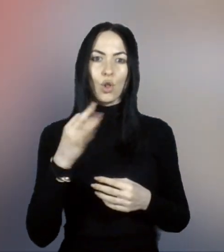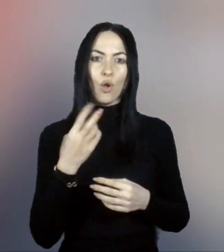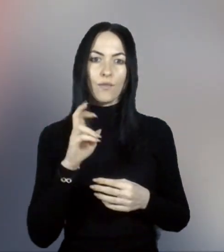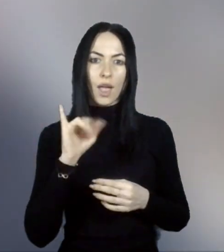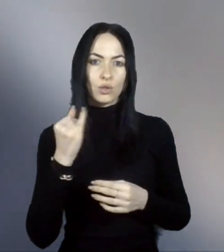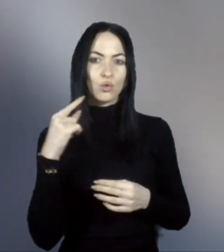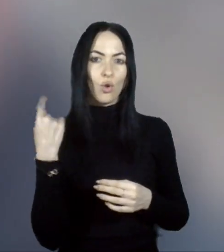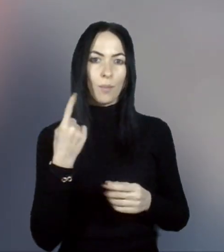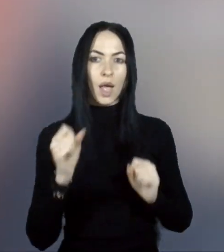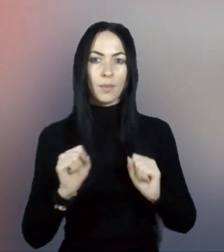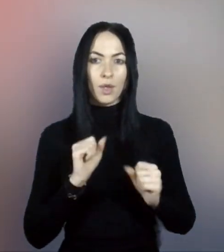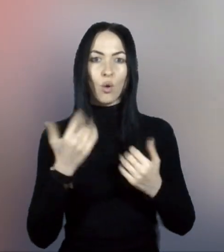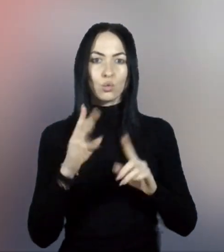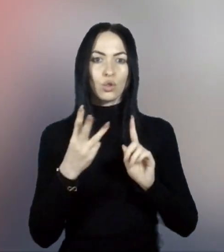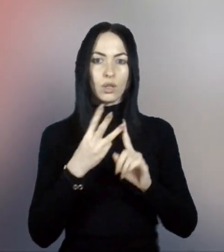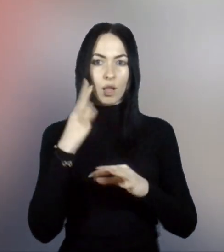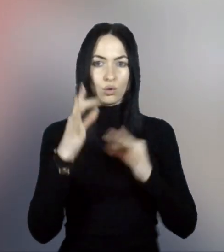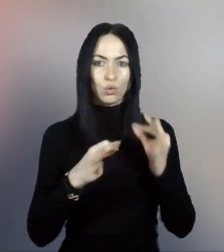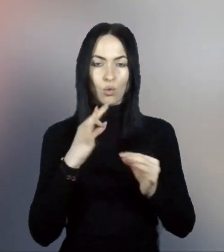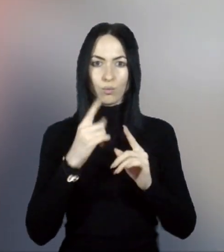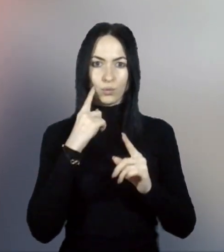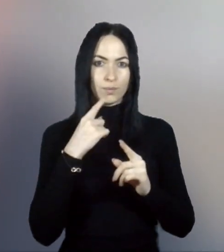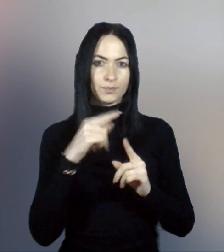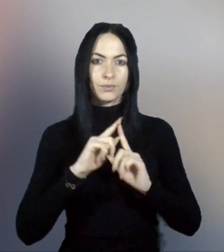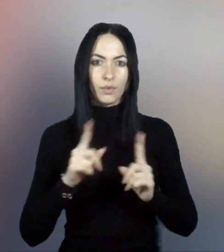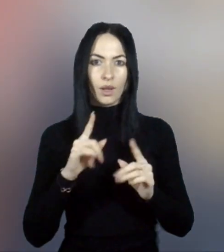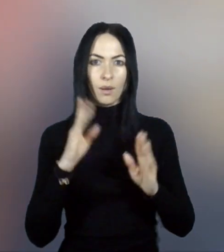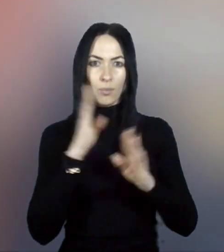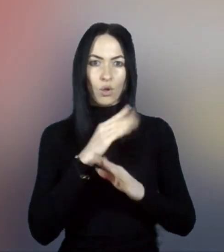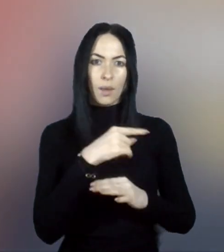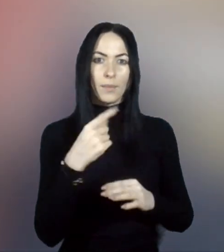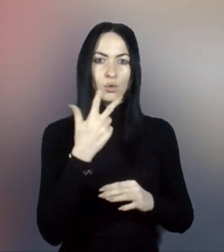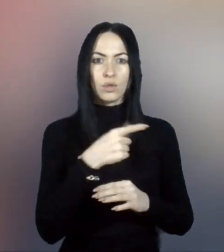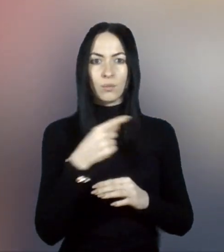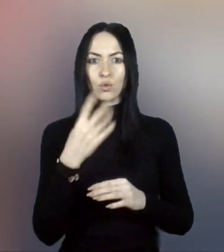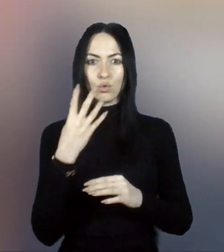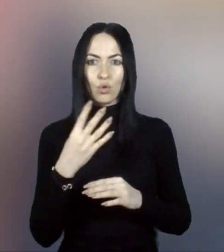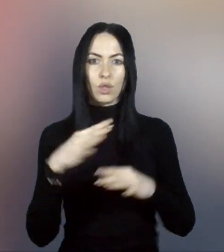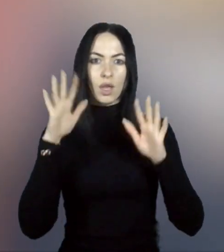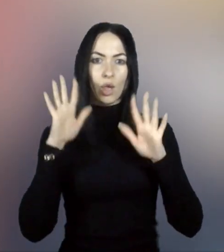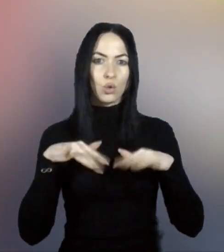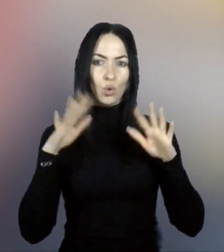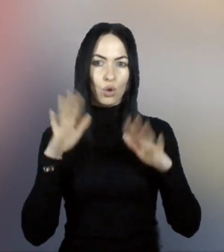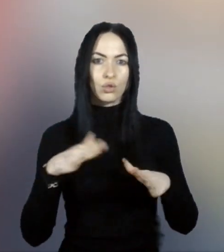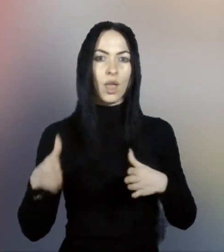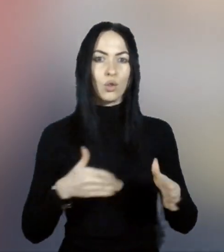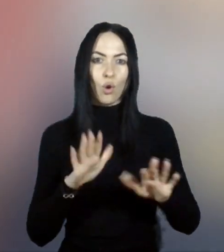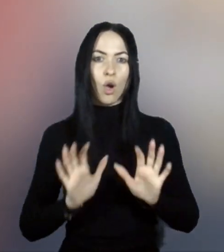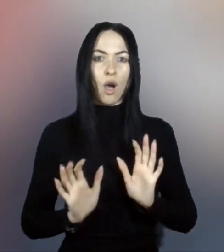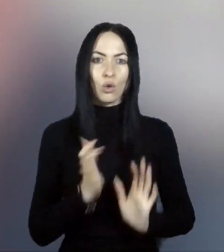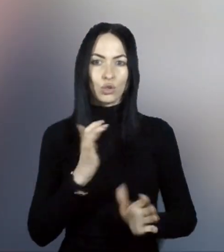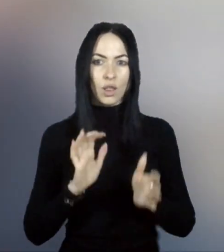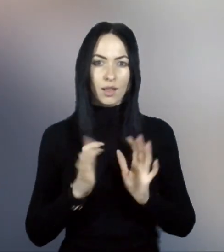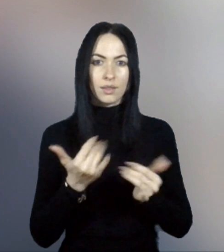третю добу місця аномальна погода, мінус три, мінус чотири йде дощ на дорогах ожеледиця. Зараз